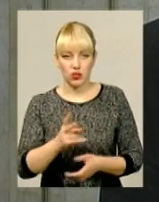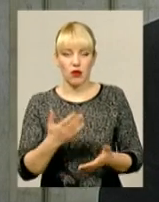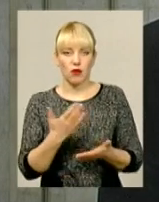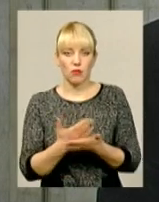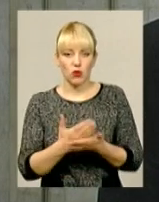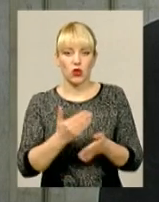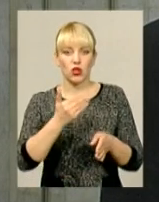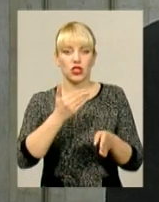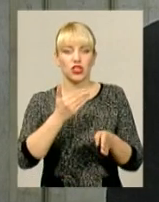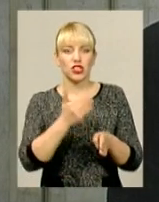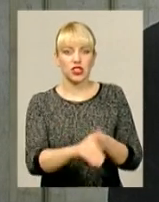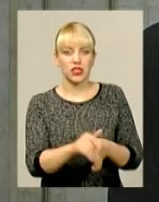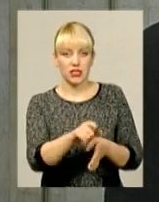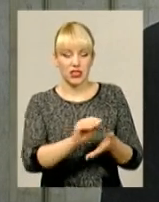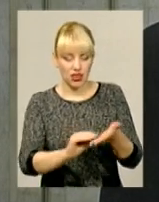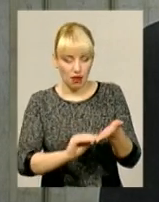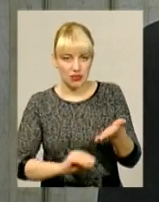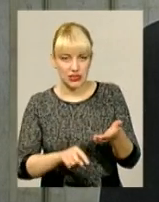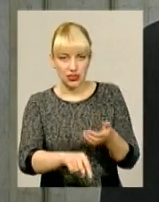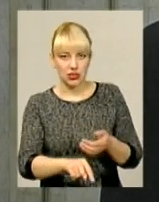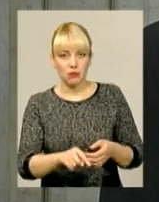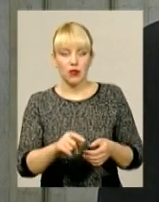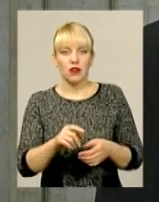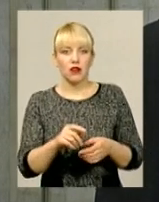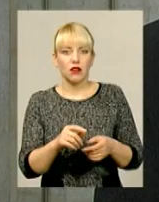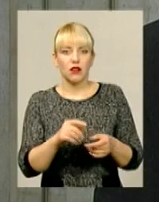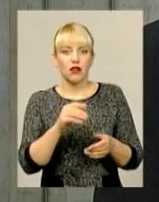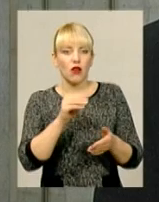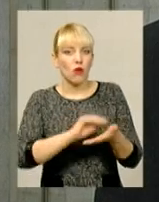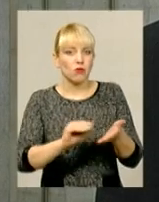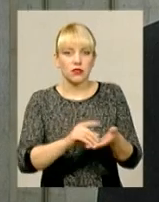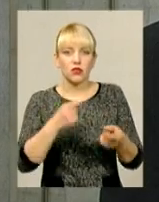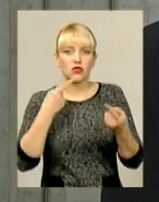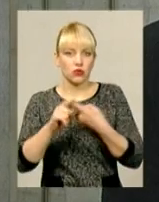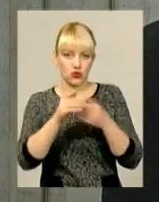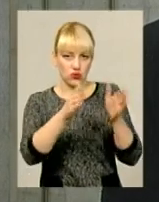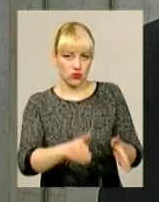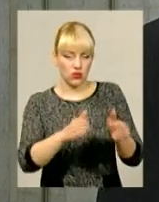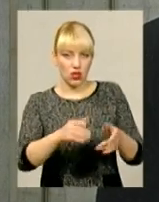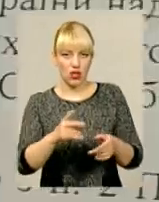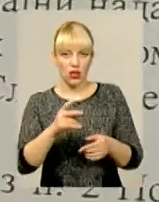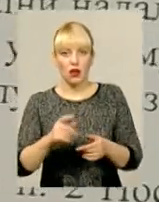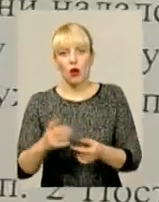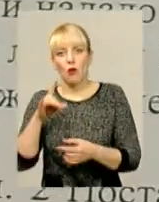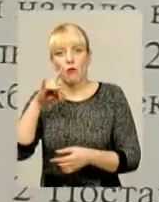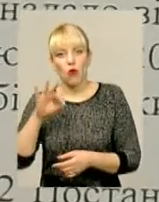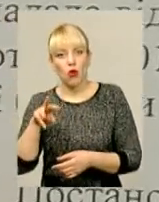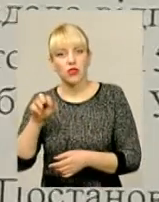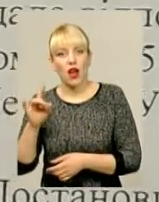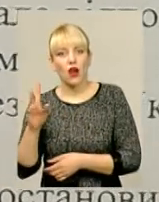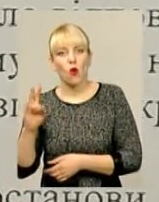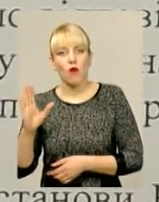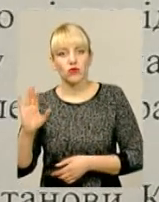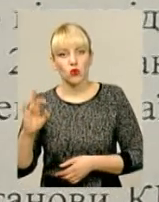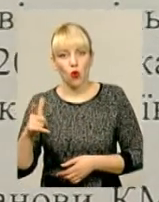мотивальній частині, частина описується зовсім про іншого військовослужбовця, зокрема про Тарковського. Якщо вірити